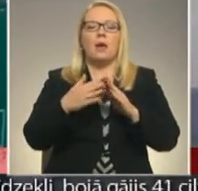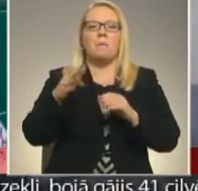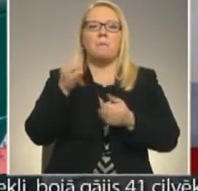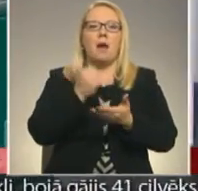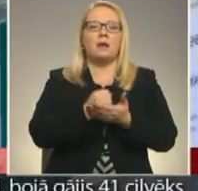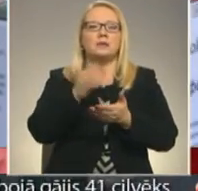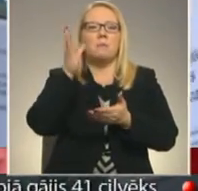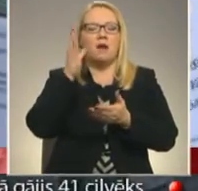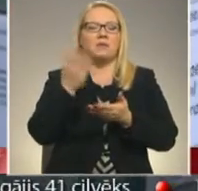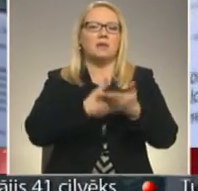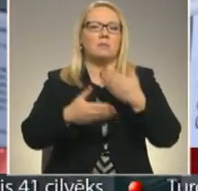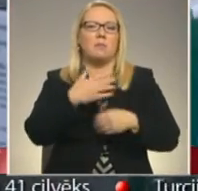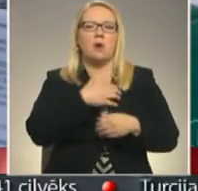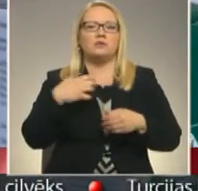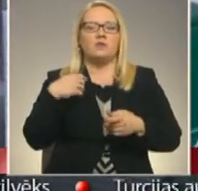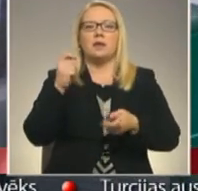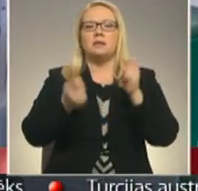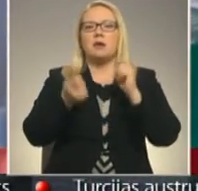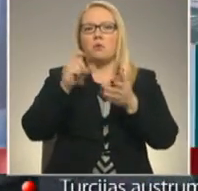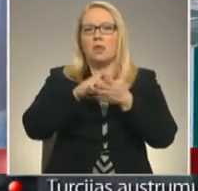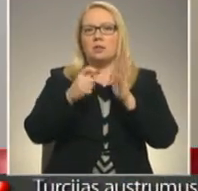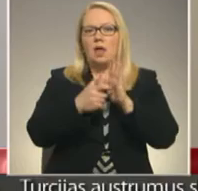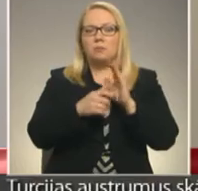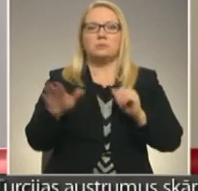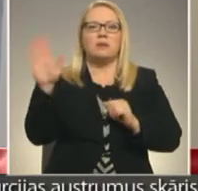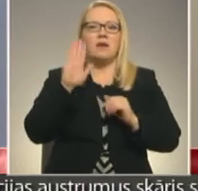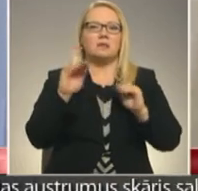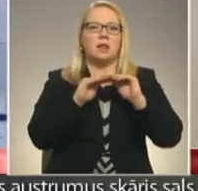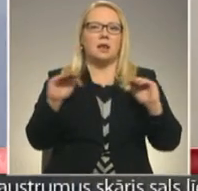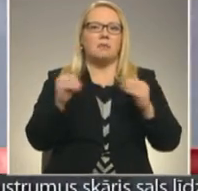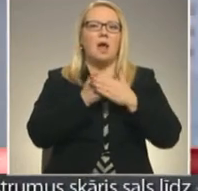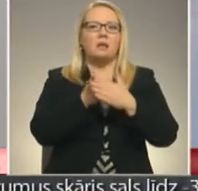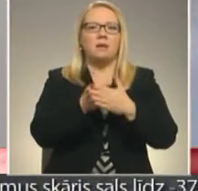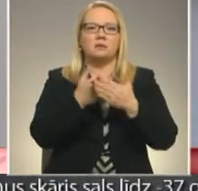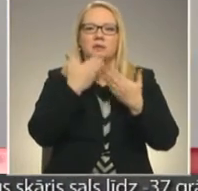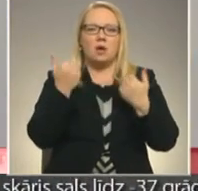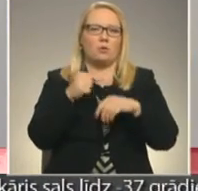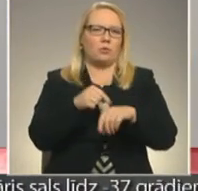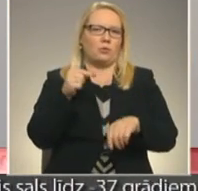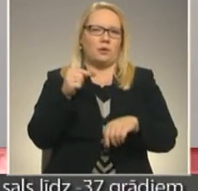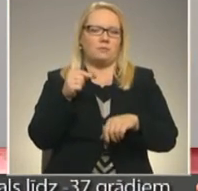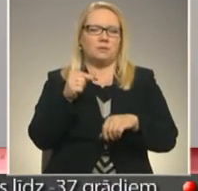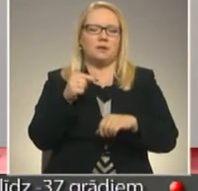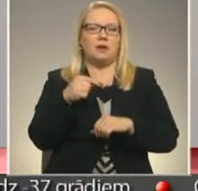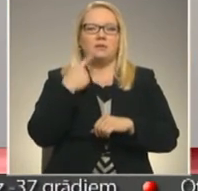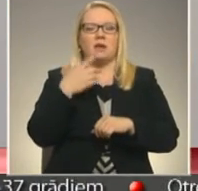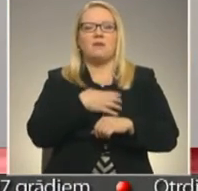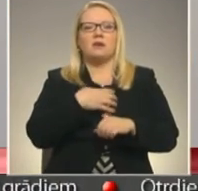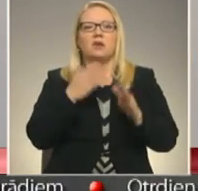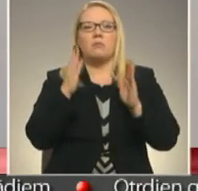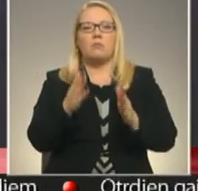sadarbībā ar pašvaldību palīdzējusi izremontēt telpas, taču valstiskā līmenī atbalsts nēsot jūtams. Vajadzētu būt tā, ka ir